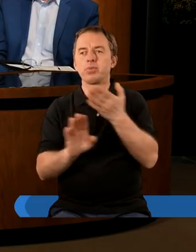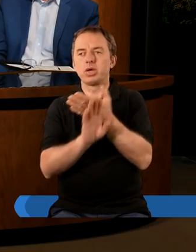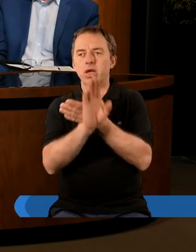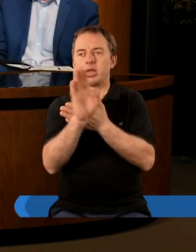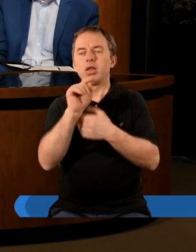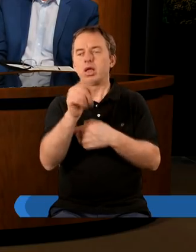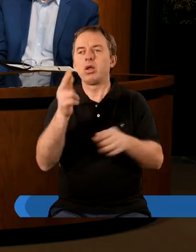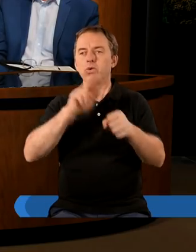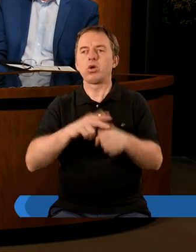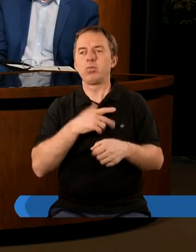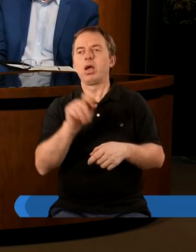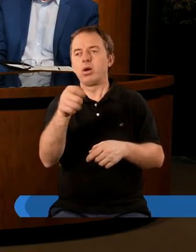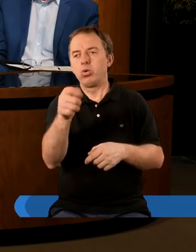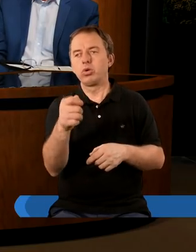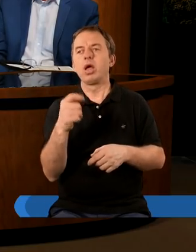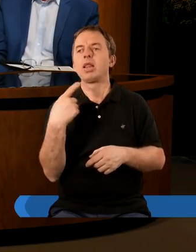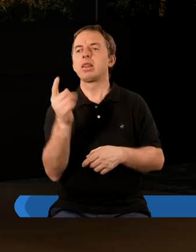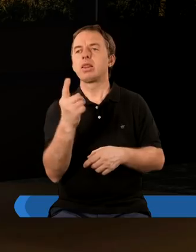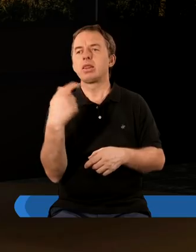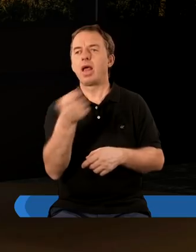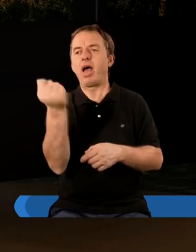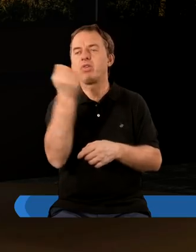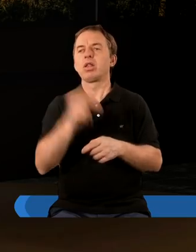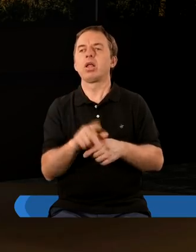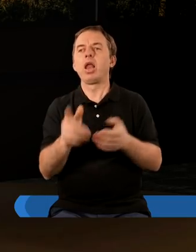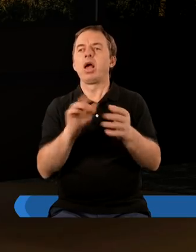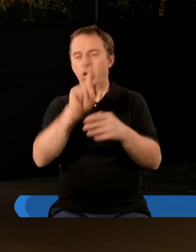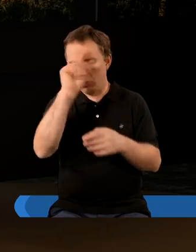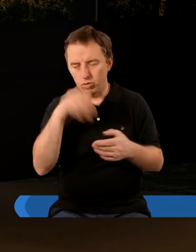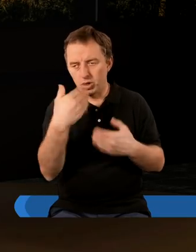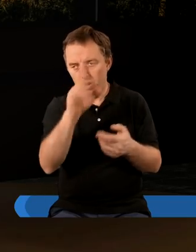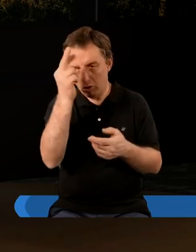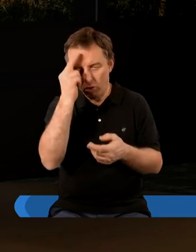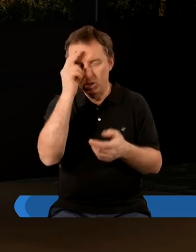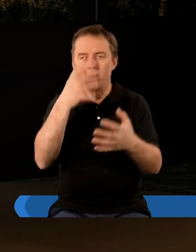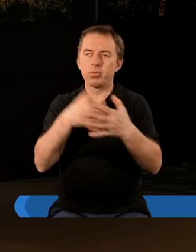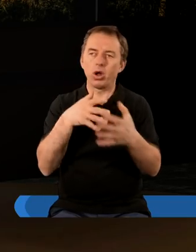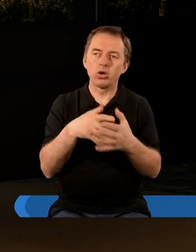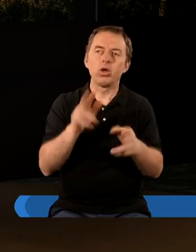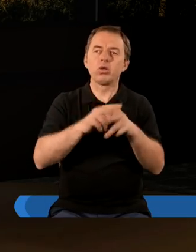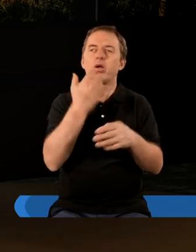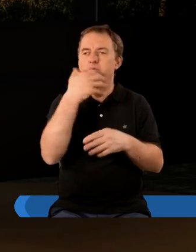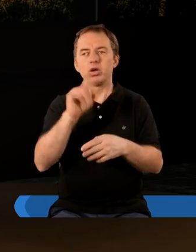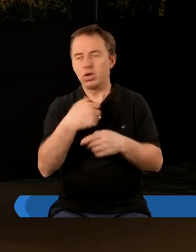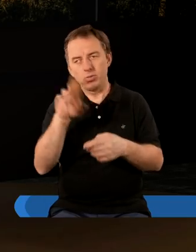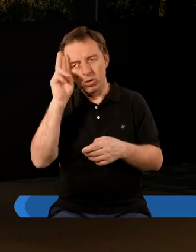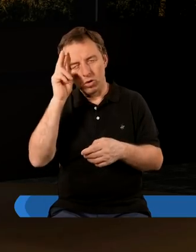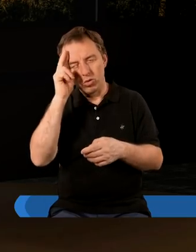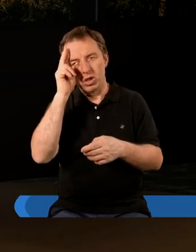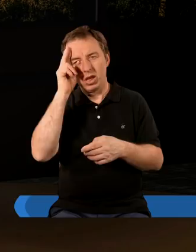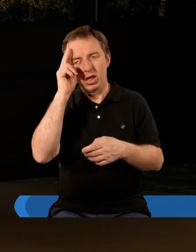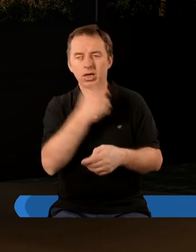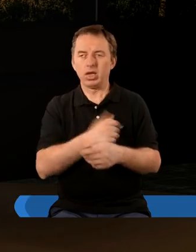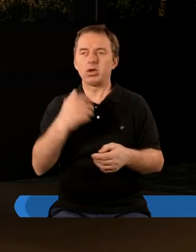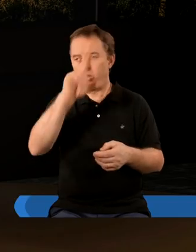przedstawia się tutaj jako ten który ma klucz Dawida i On dał ten klucz dla tych ludzi zrozumienie proroctw które wcześniej były niezrozumiałe